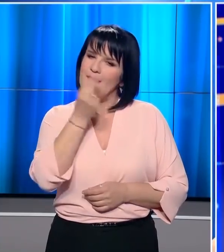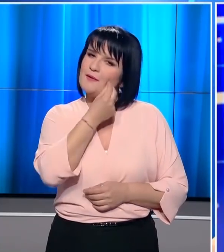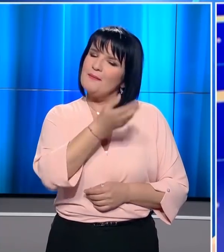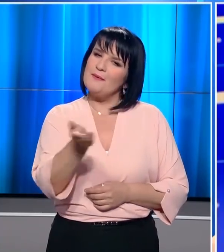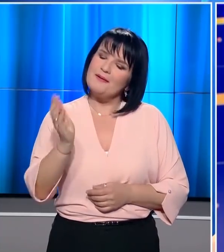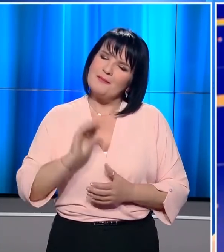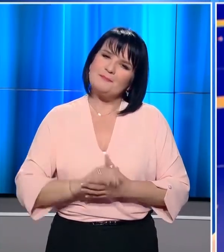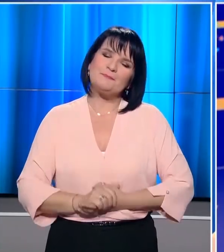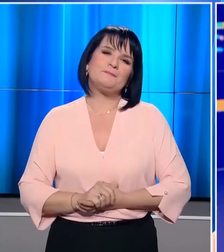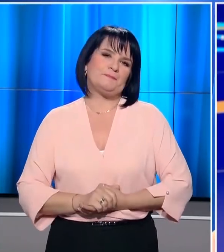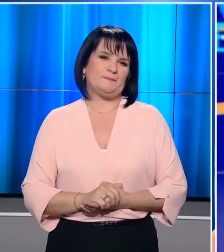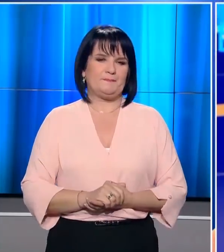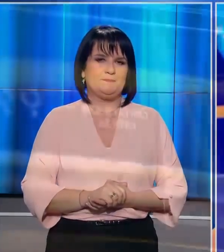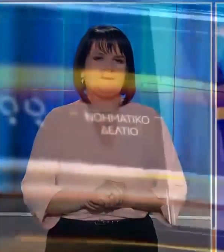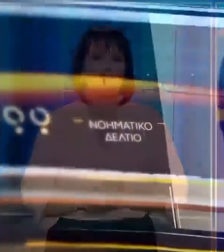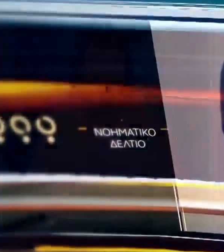Καλό απόγευμα σε όλους.